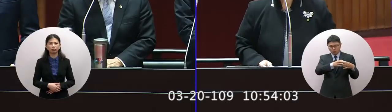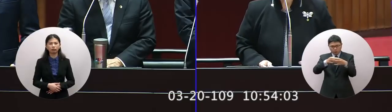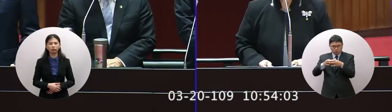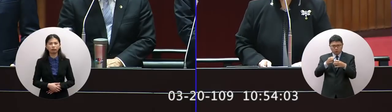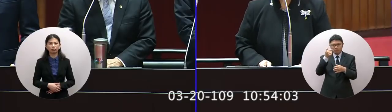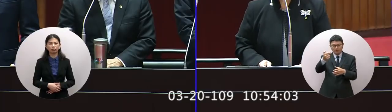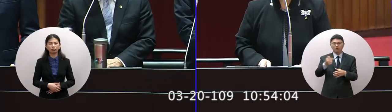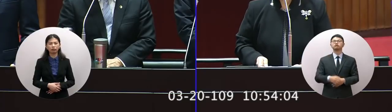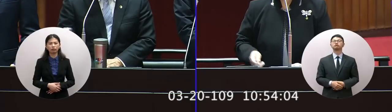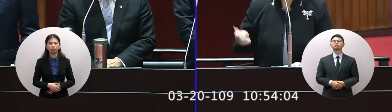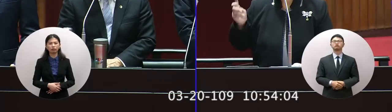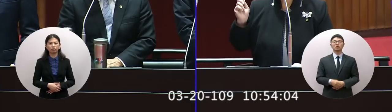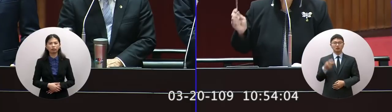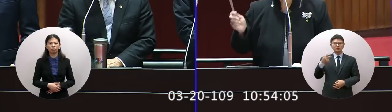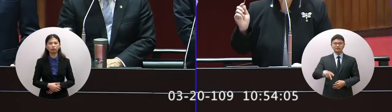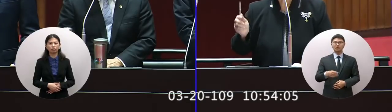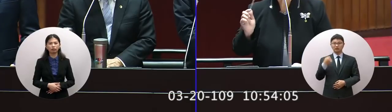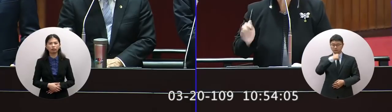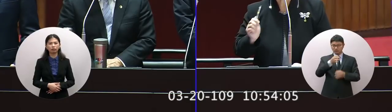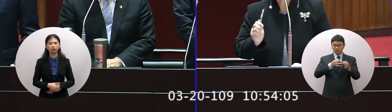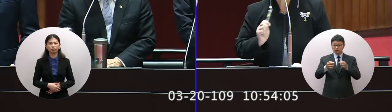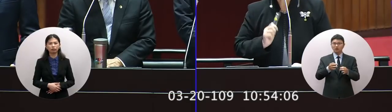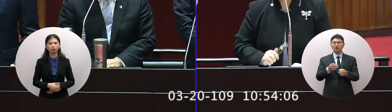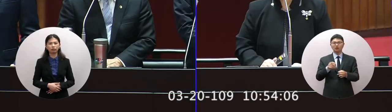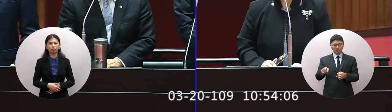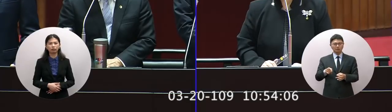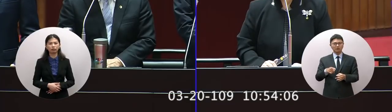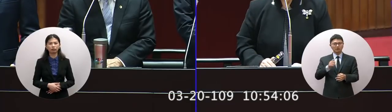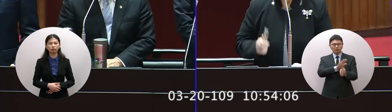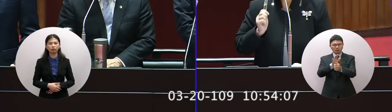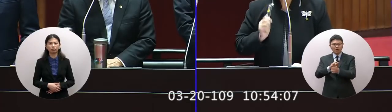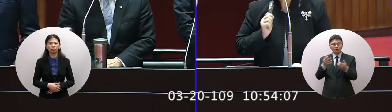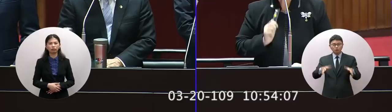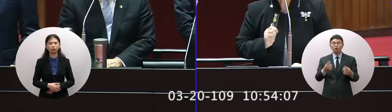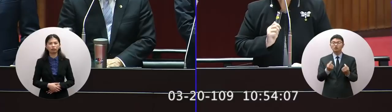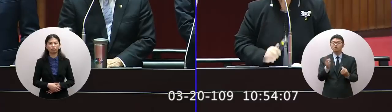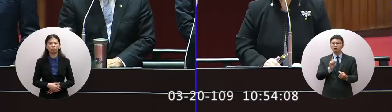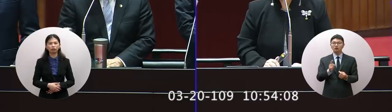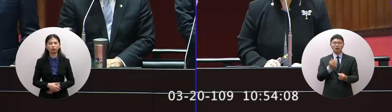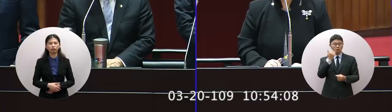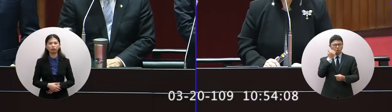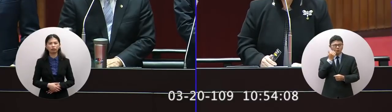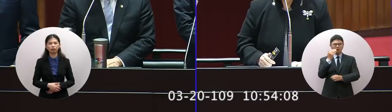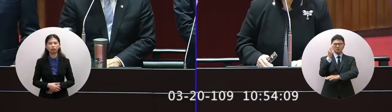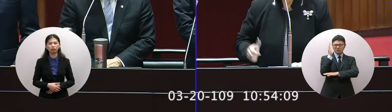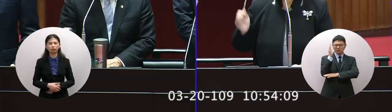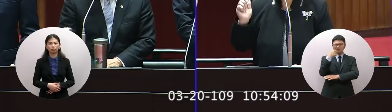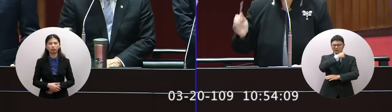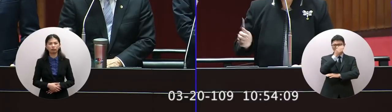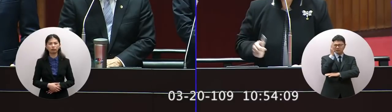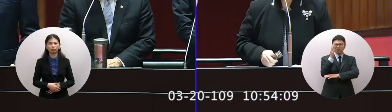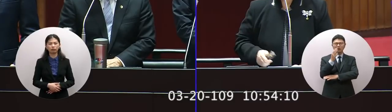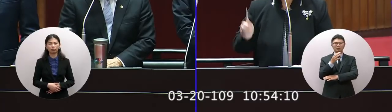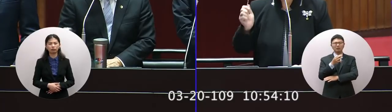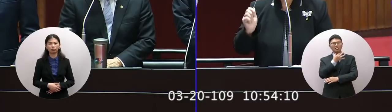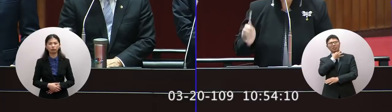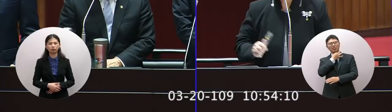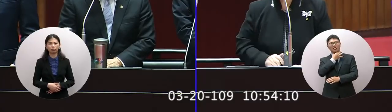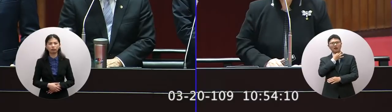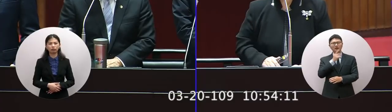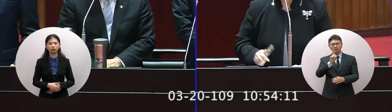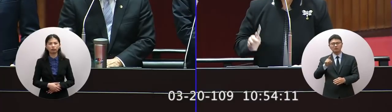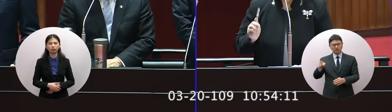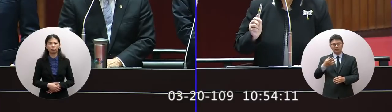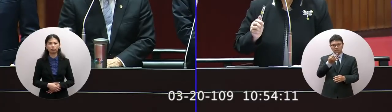台商不是這樣而已國家如果有困難的時候我們是都拚到他們對不對關心方面我們